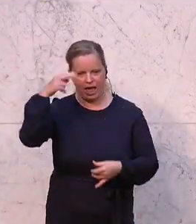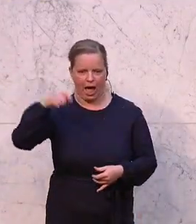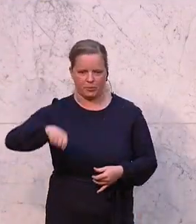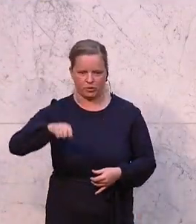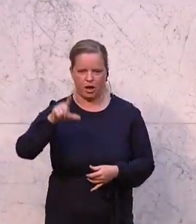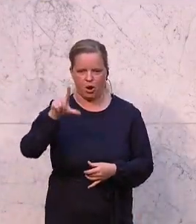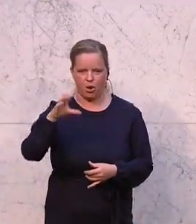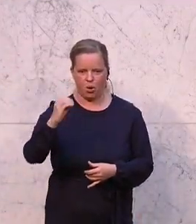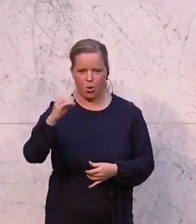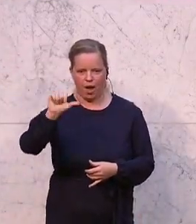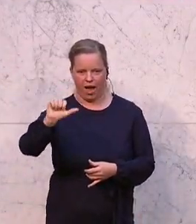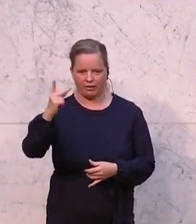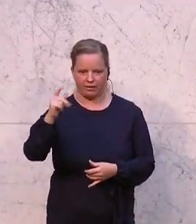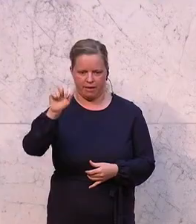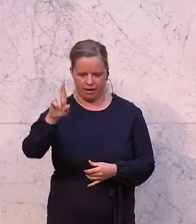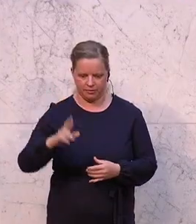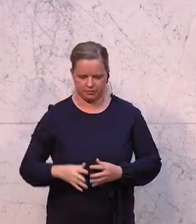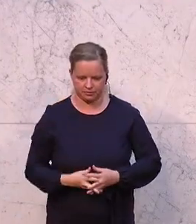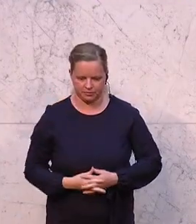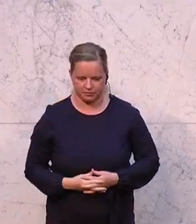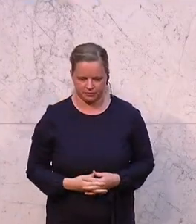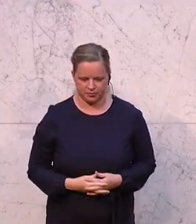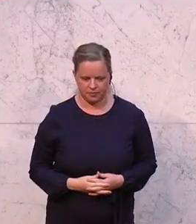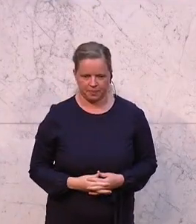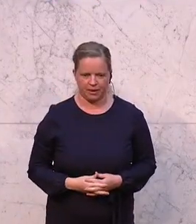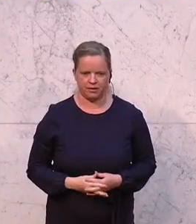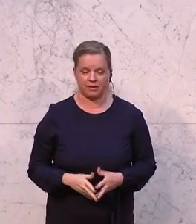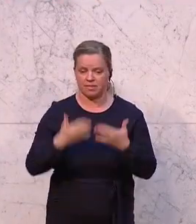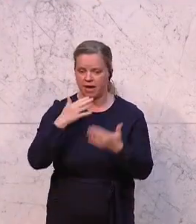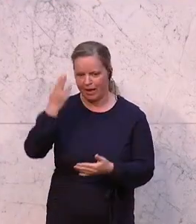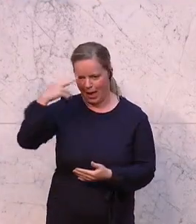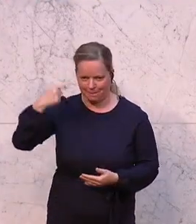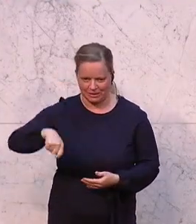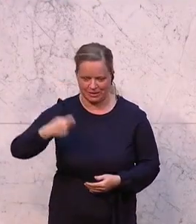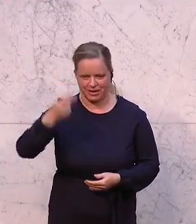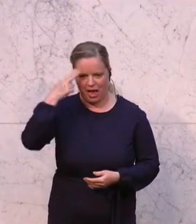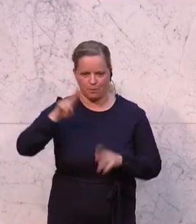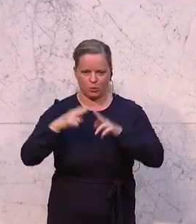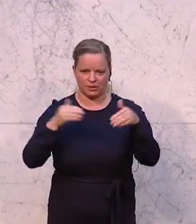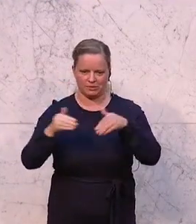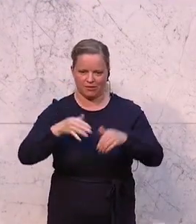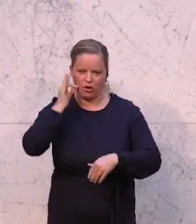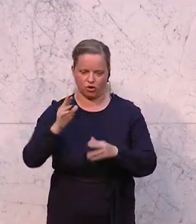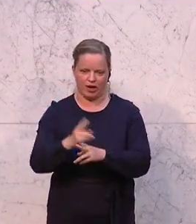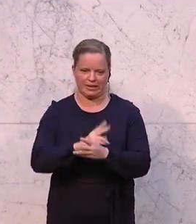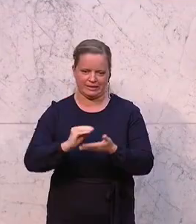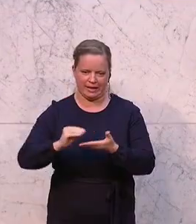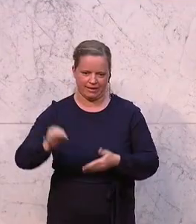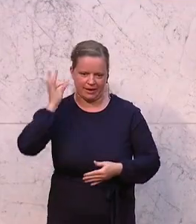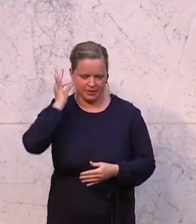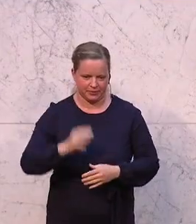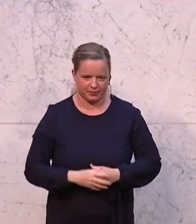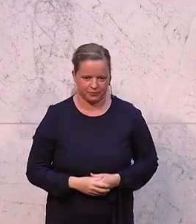nächsten Generationen in Europa eine Zukunft haben und darum Kräfte hintanzuhalten, die das